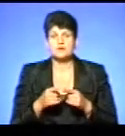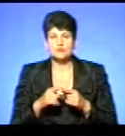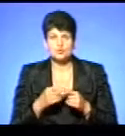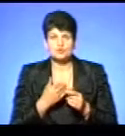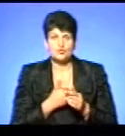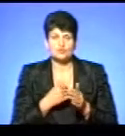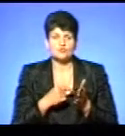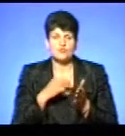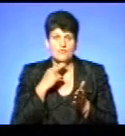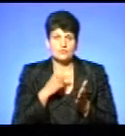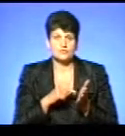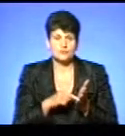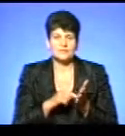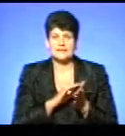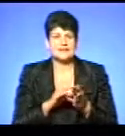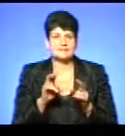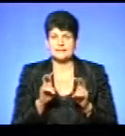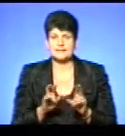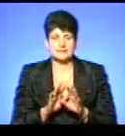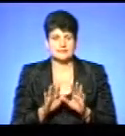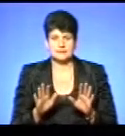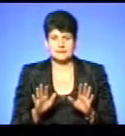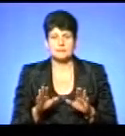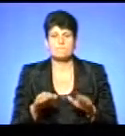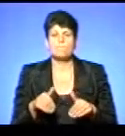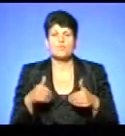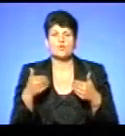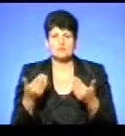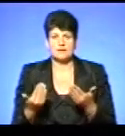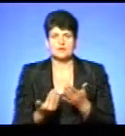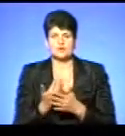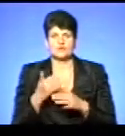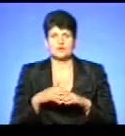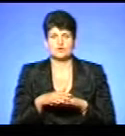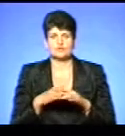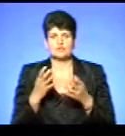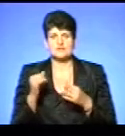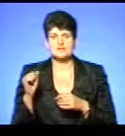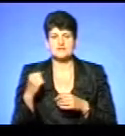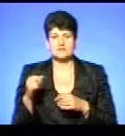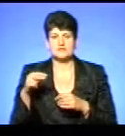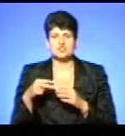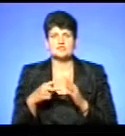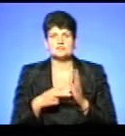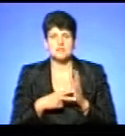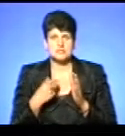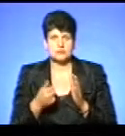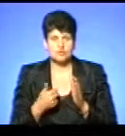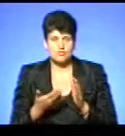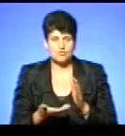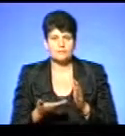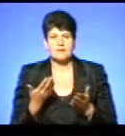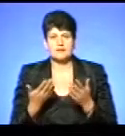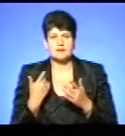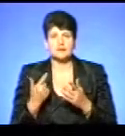зонатував, що ми не сиділи склавши руки, ми подали нові розрахунки ще в серпні 2017 року, але